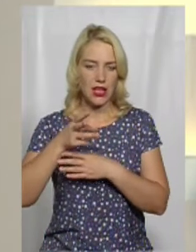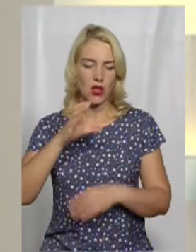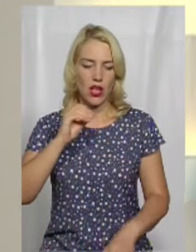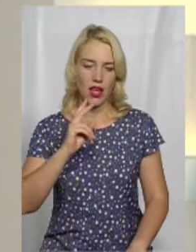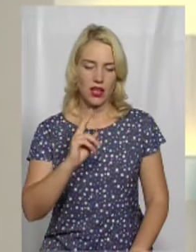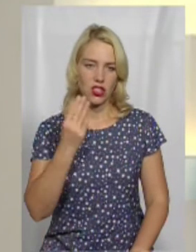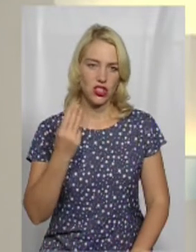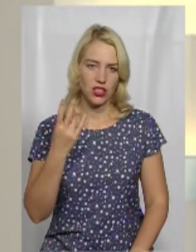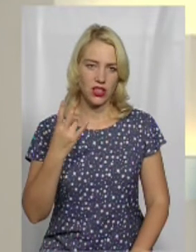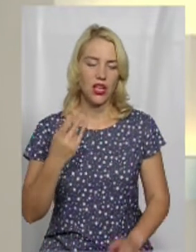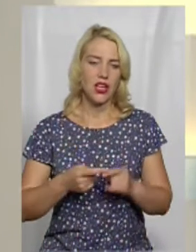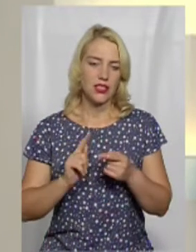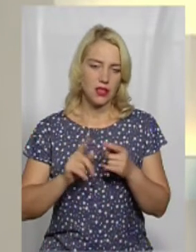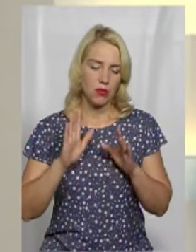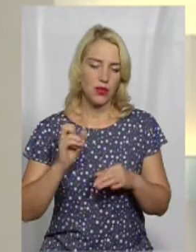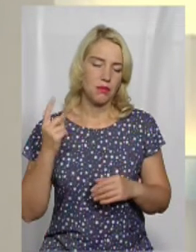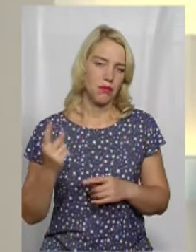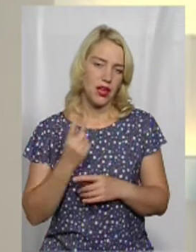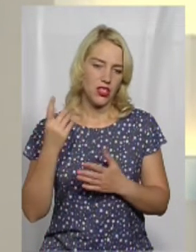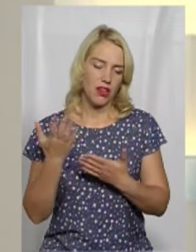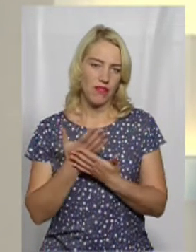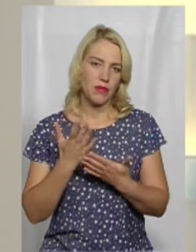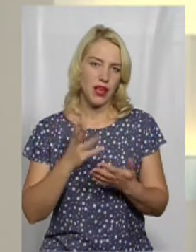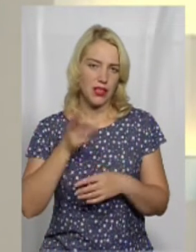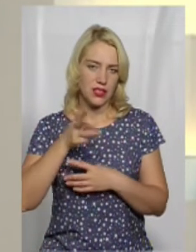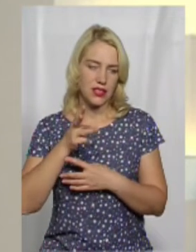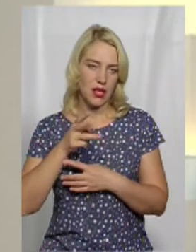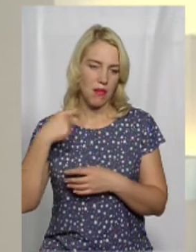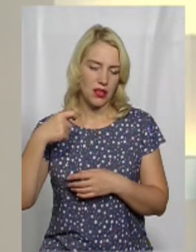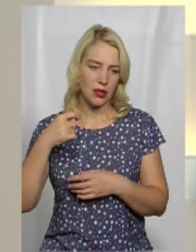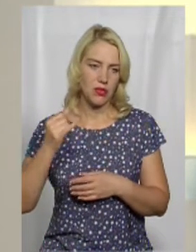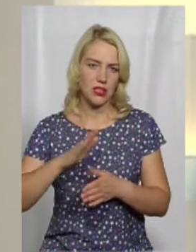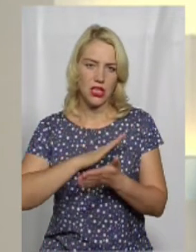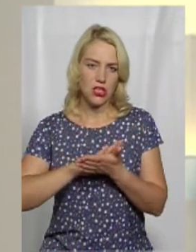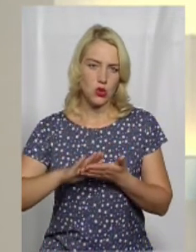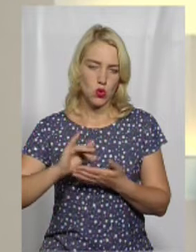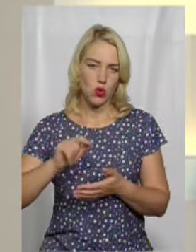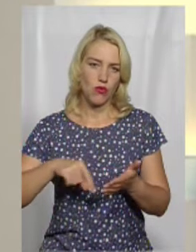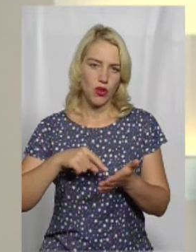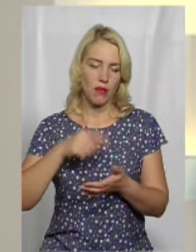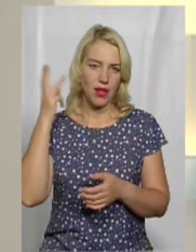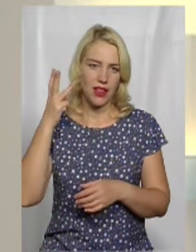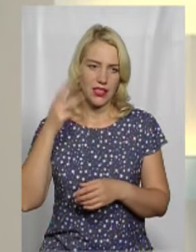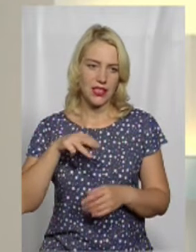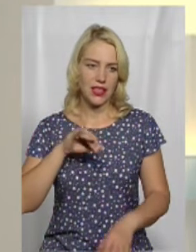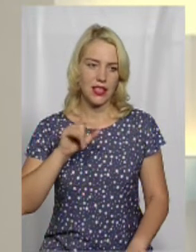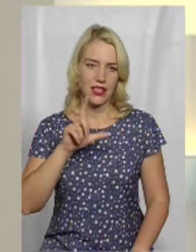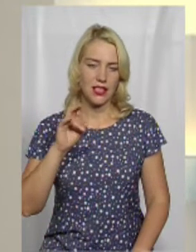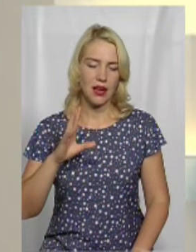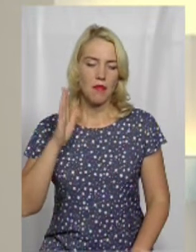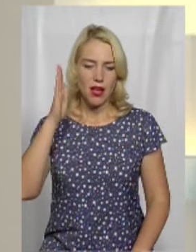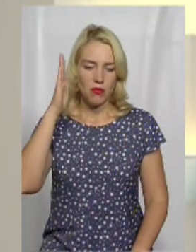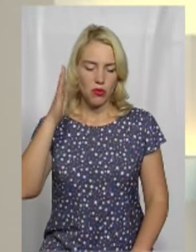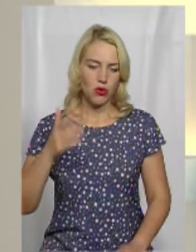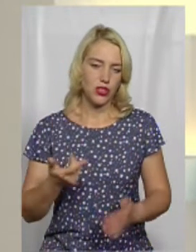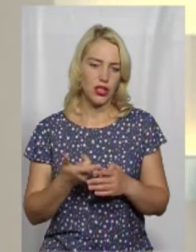екшн. До речі, це буде перший фільм, який з дня зніматиметься суто у Хмельницькому. Тизер майбутньої